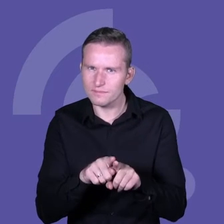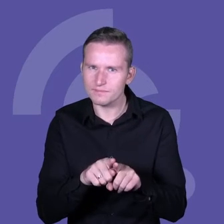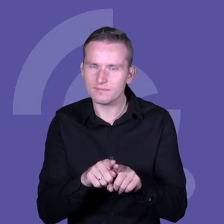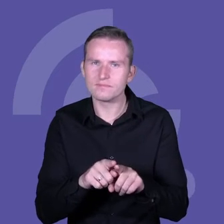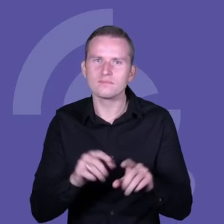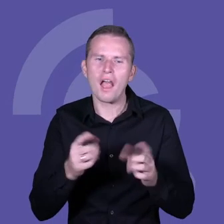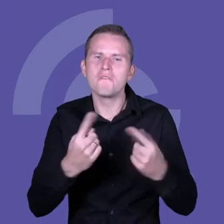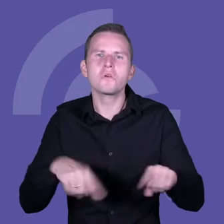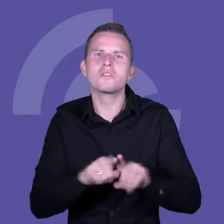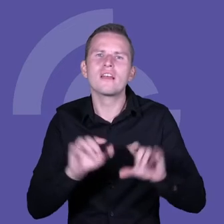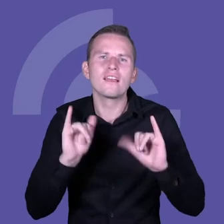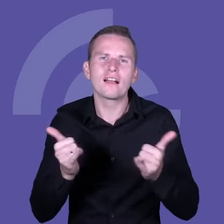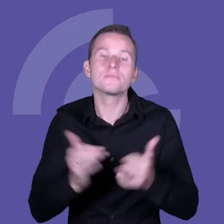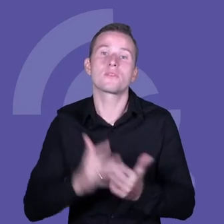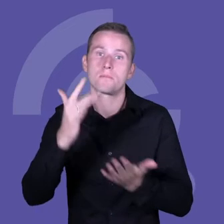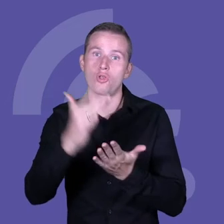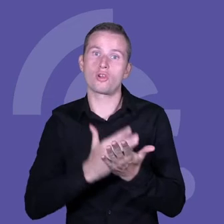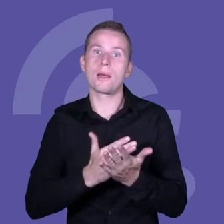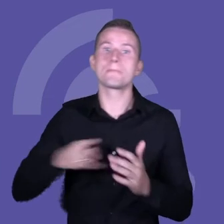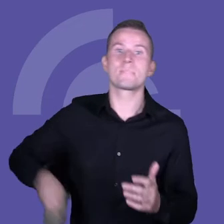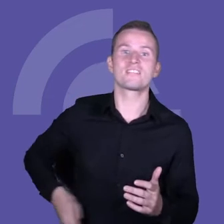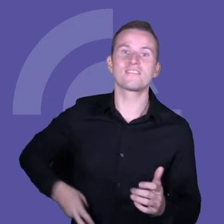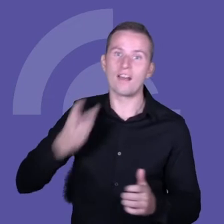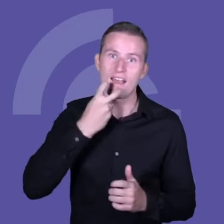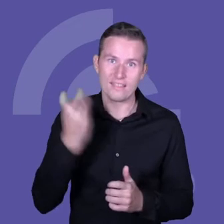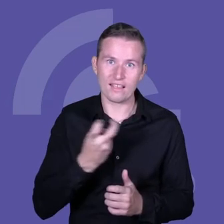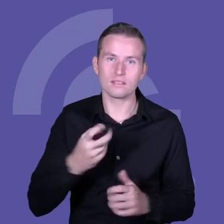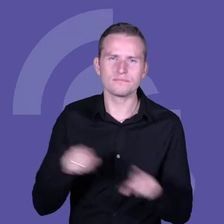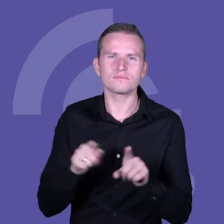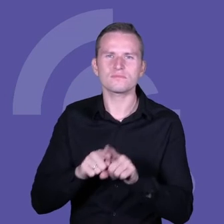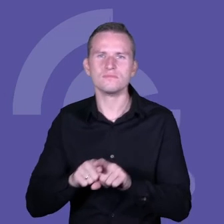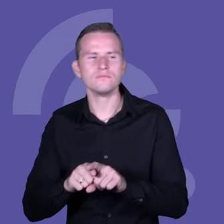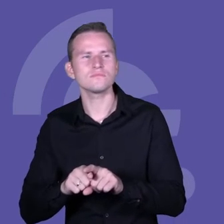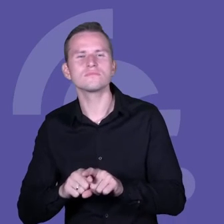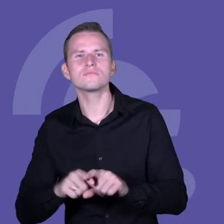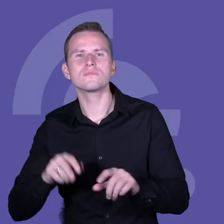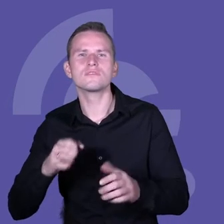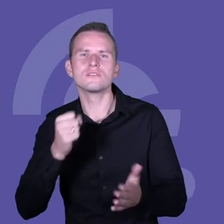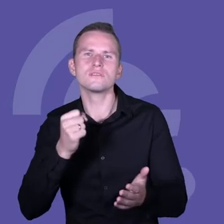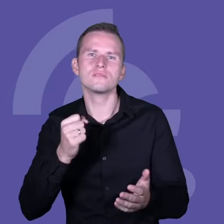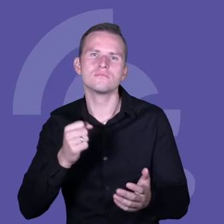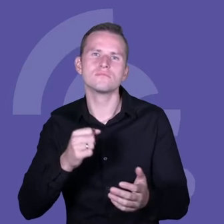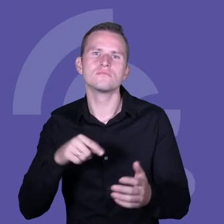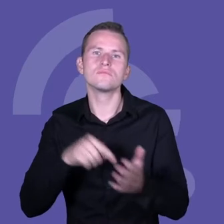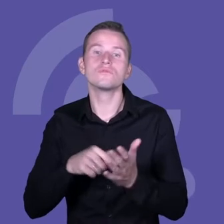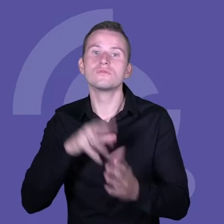Ministerstwa Energii, które zajmuje się również klimatem amerykańskim, zainwestowało w to 127